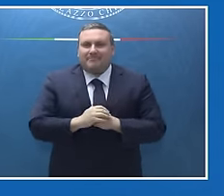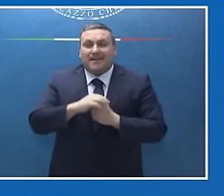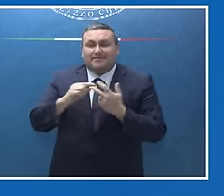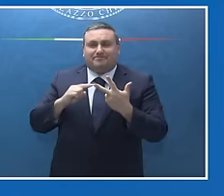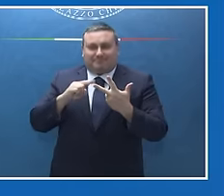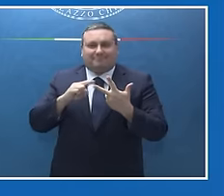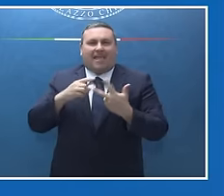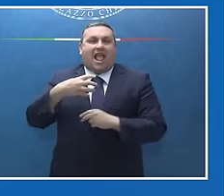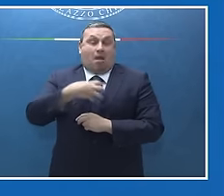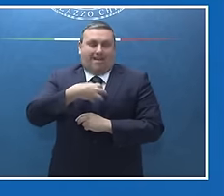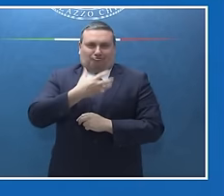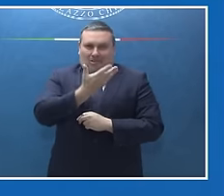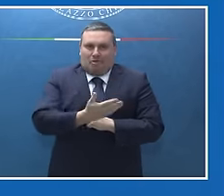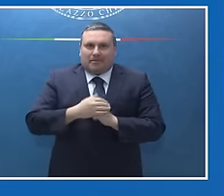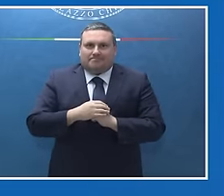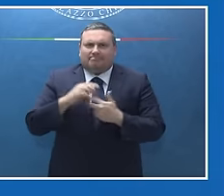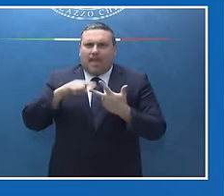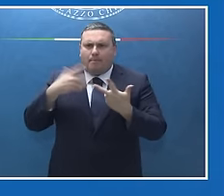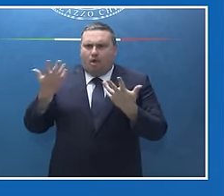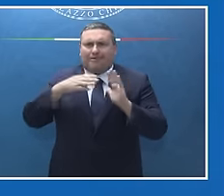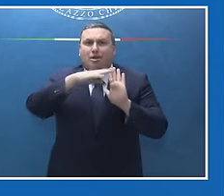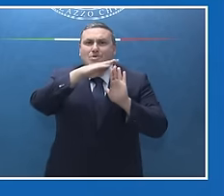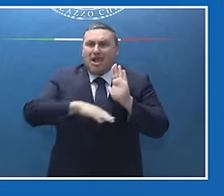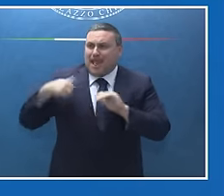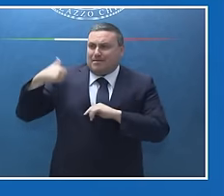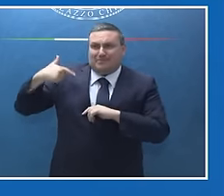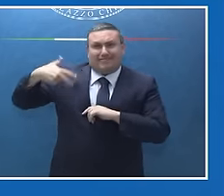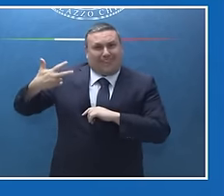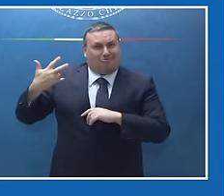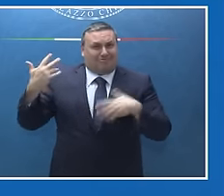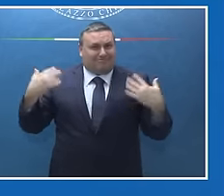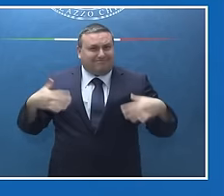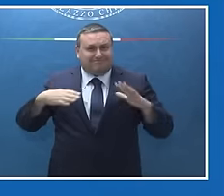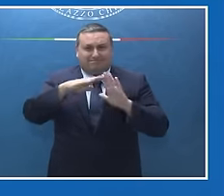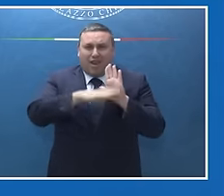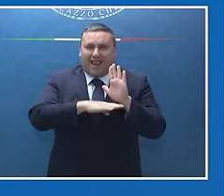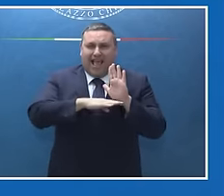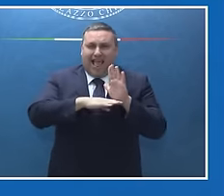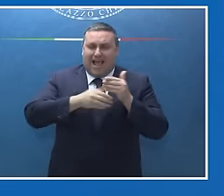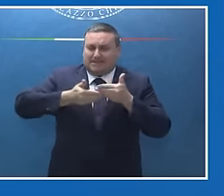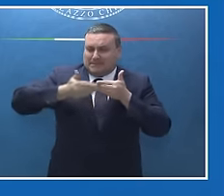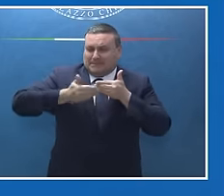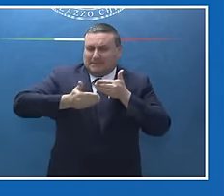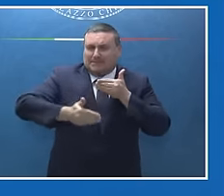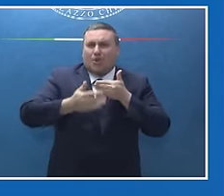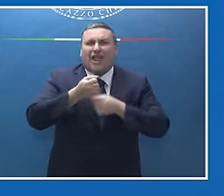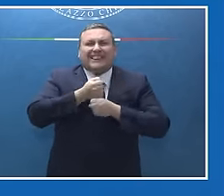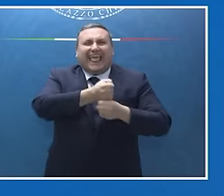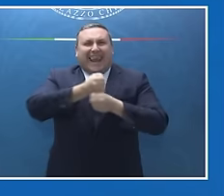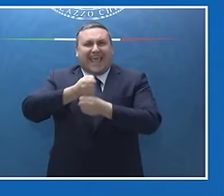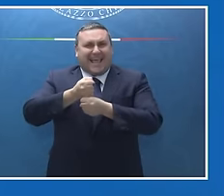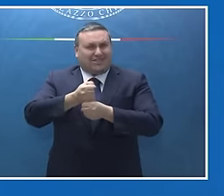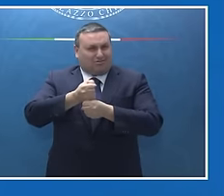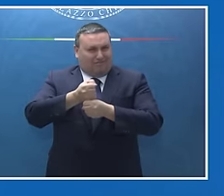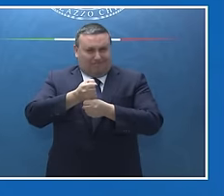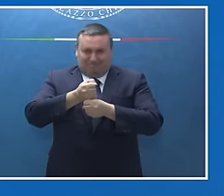molto cadenzato, molto denso alla presenza di numerose delegazioni. Come sapete